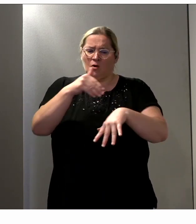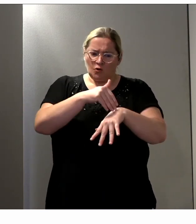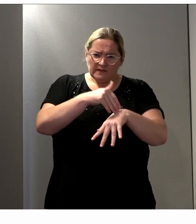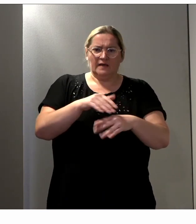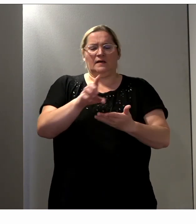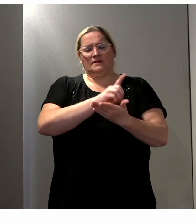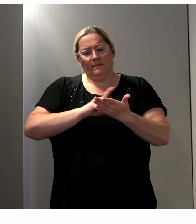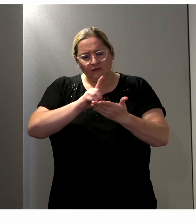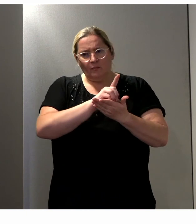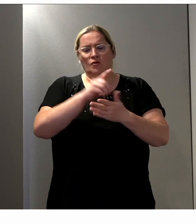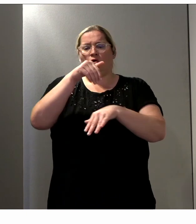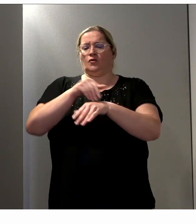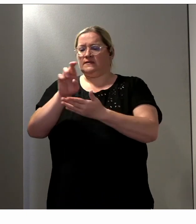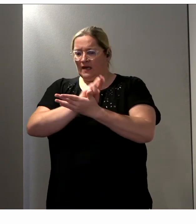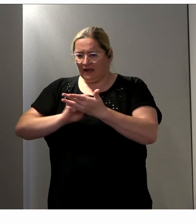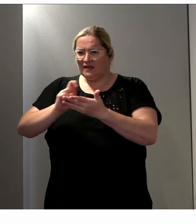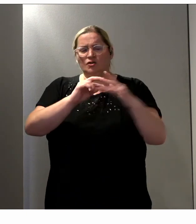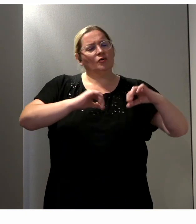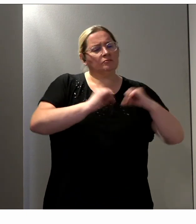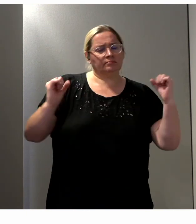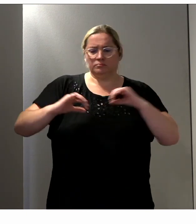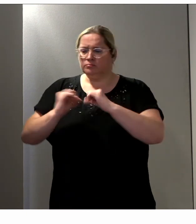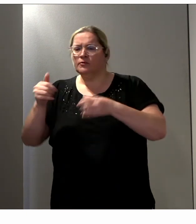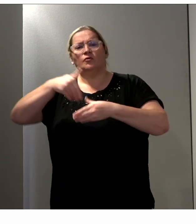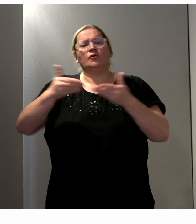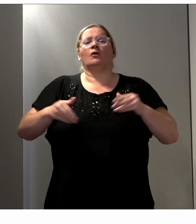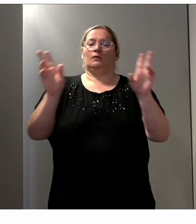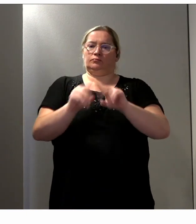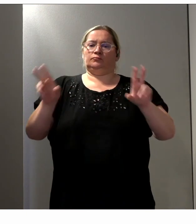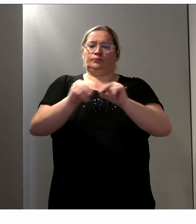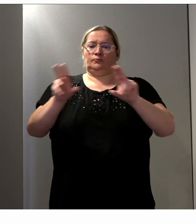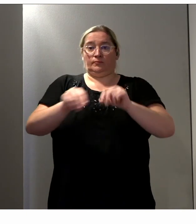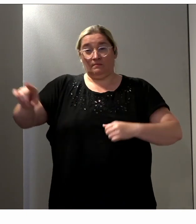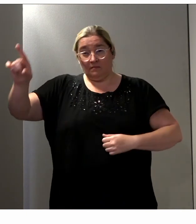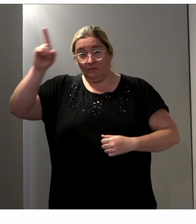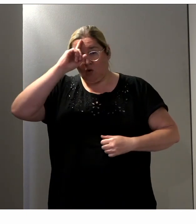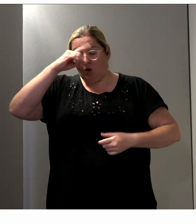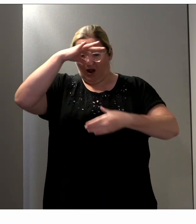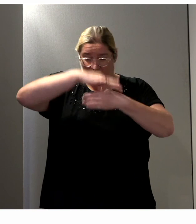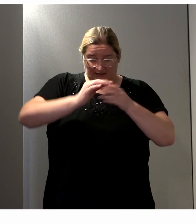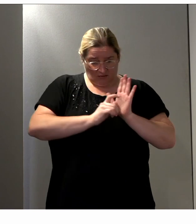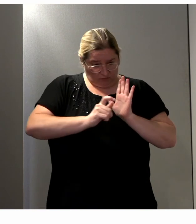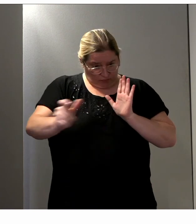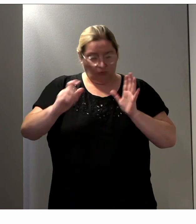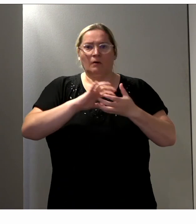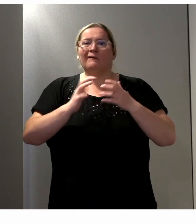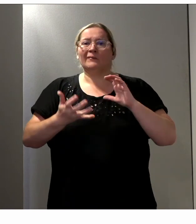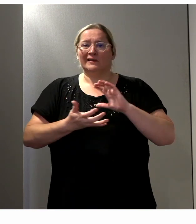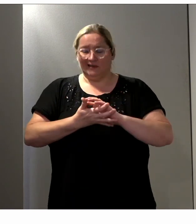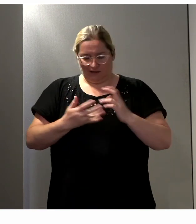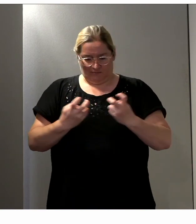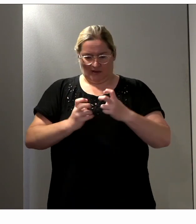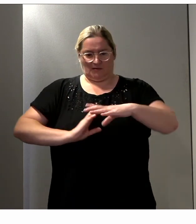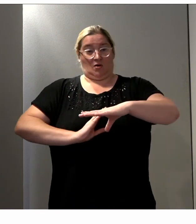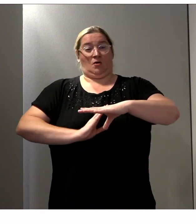départementaux et régionaux, parce que, comme vous le disiez tout à l'heure, la chose électorale est compliquée pour aller voter, mais aussi pour